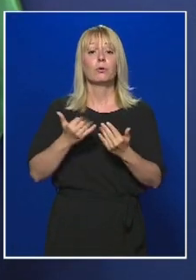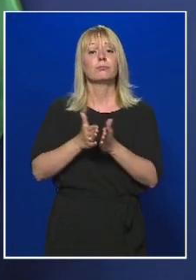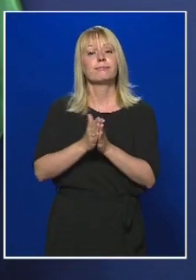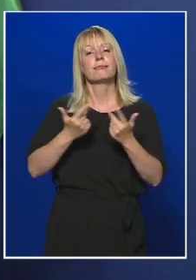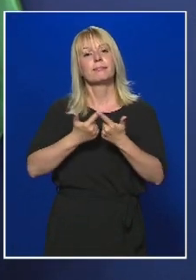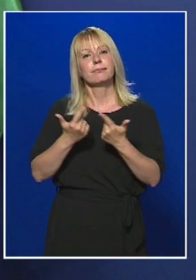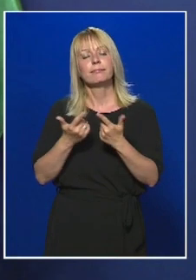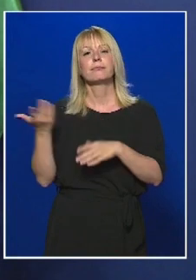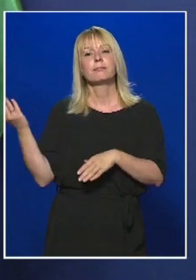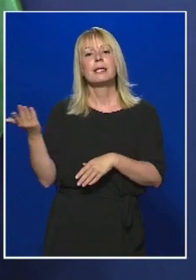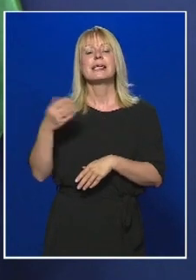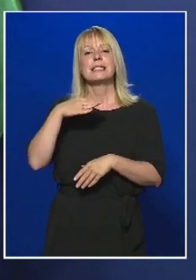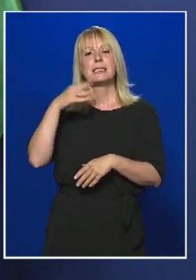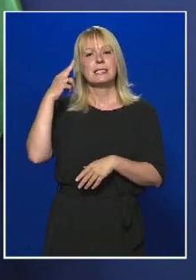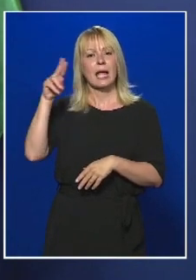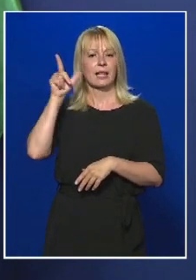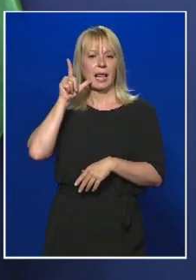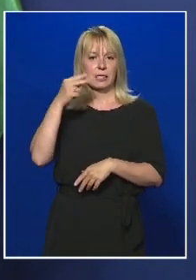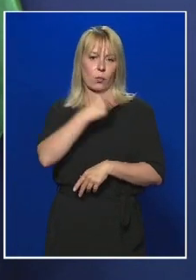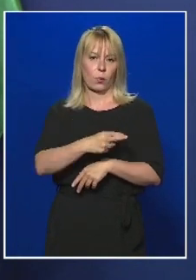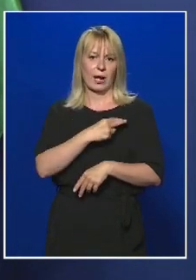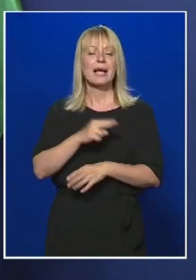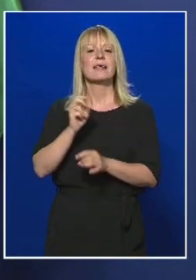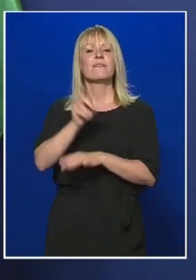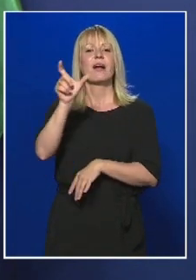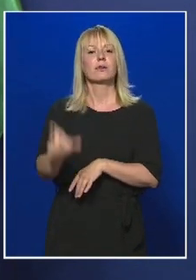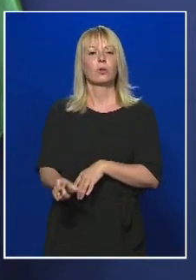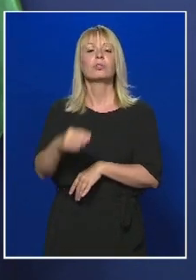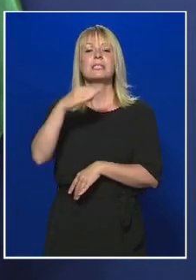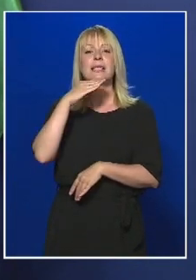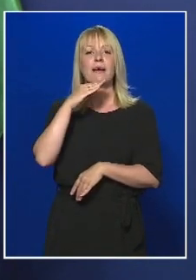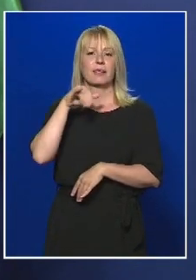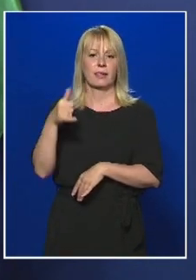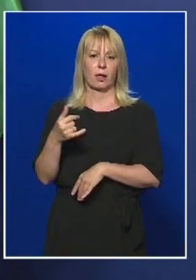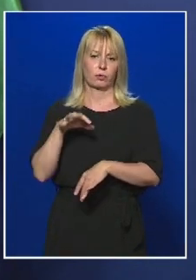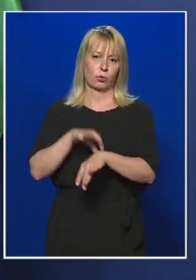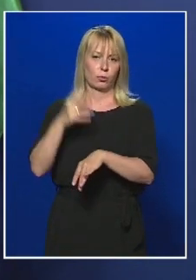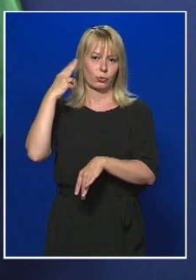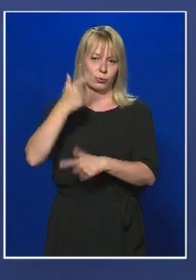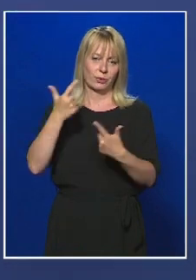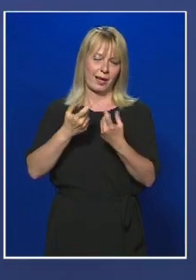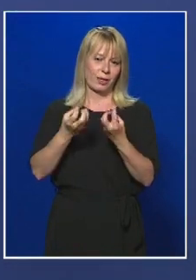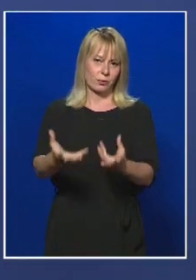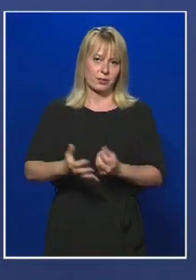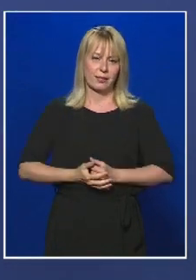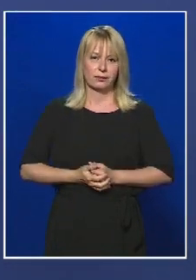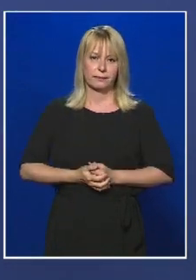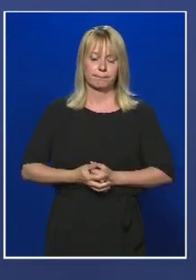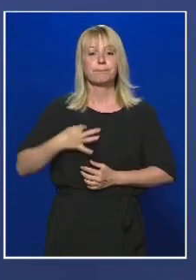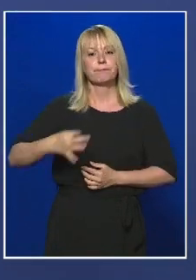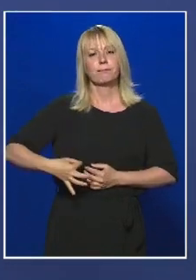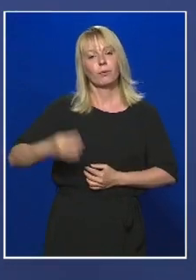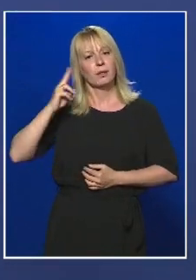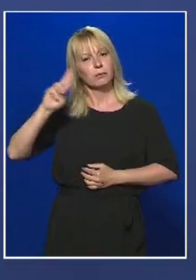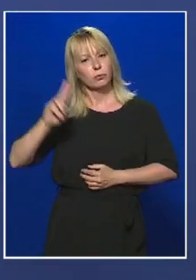hallgassák meg a Szent László Kórház infektológus főorvosának, Szlávik János doktor úrnak a tájékoztatását. Hölgyeim és